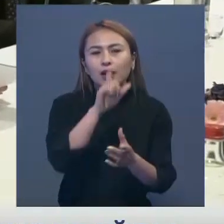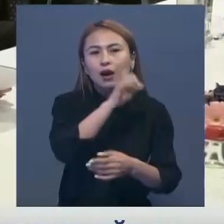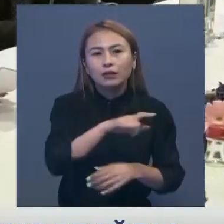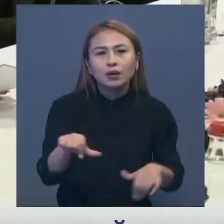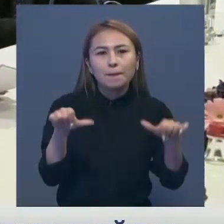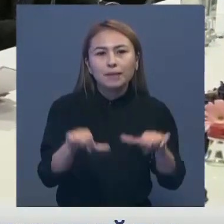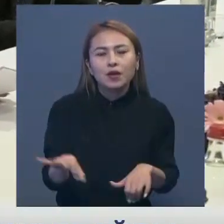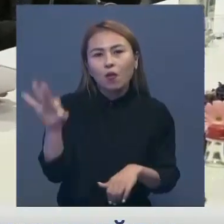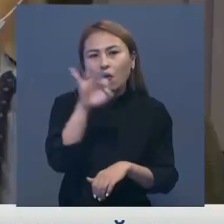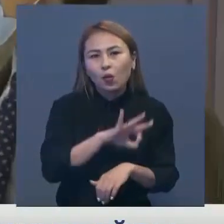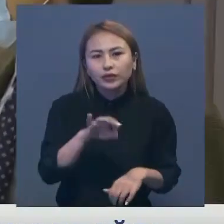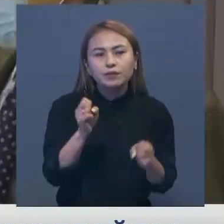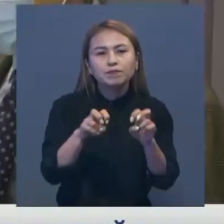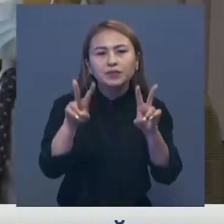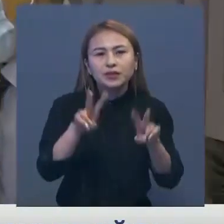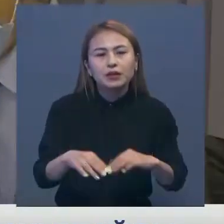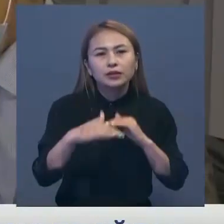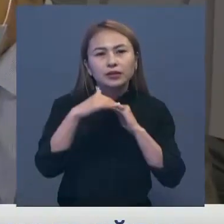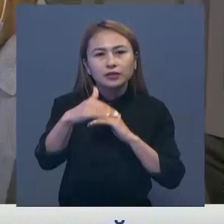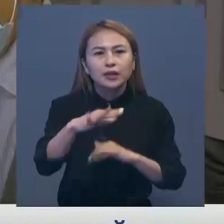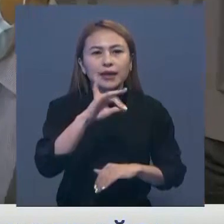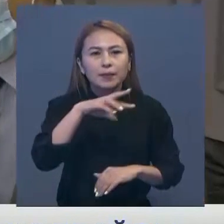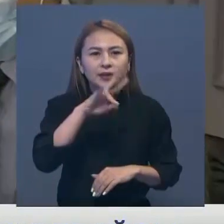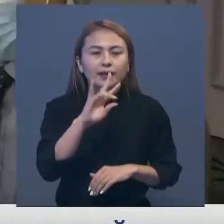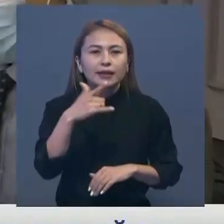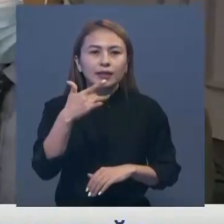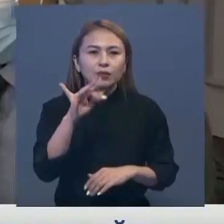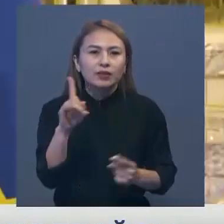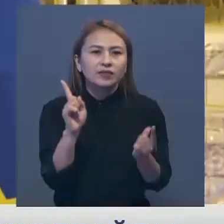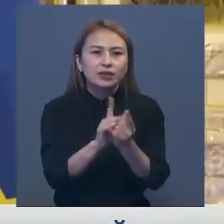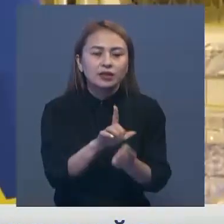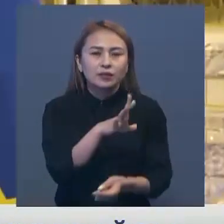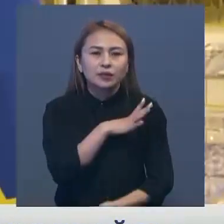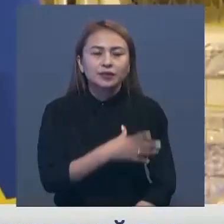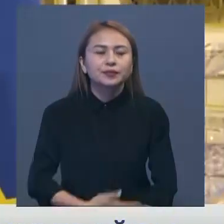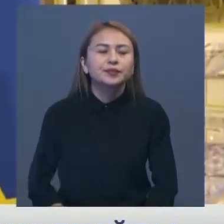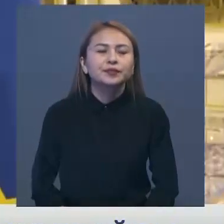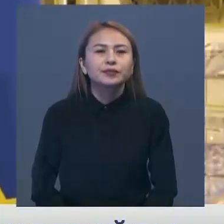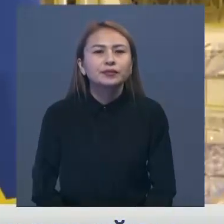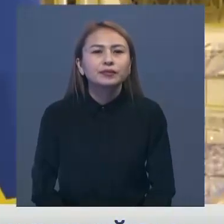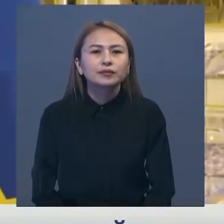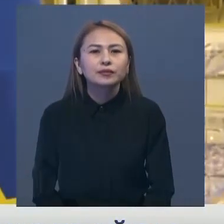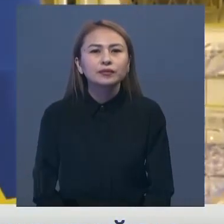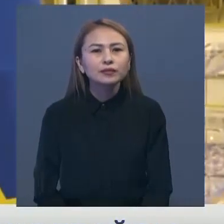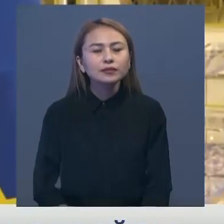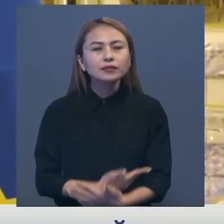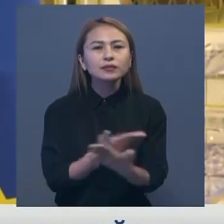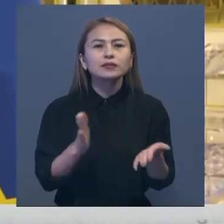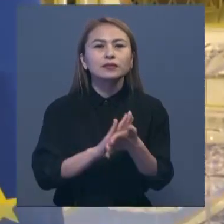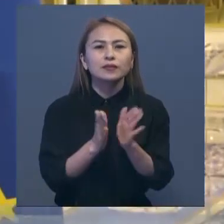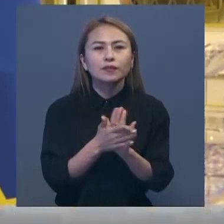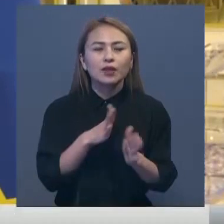құқтары жөніндегі арнай өкілі Иман Гилмармен кездесті. Осы келісінді